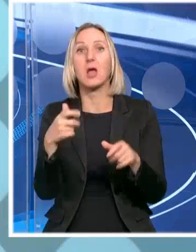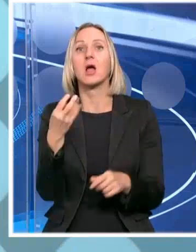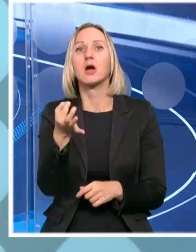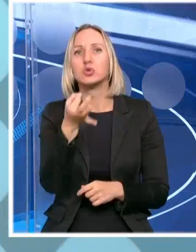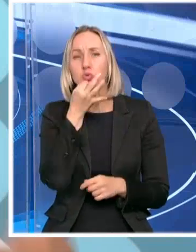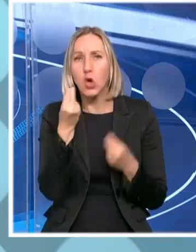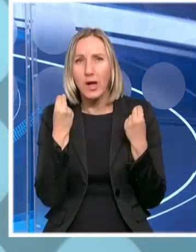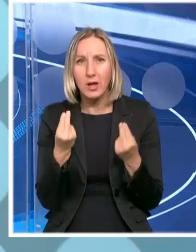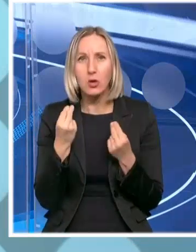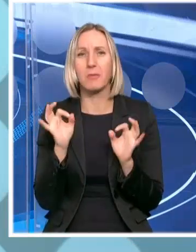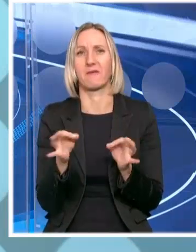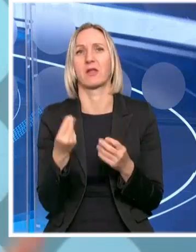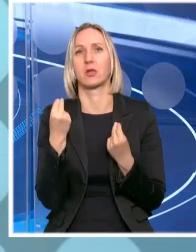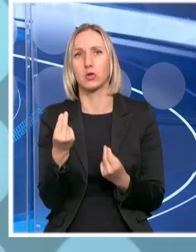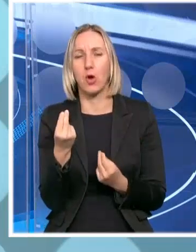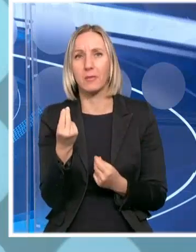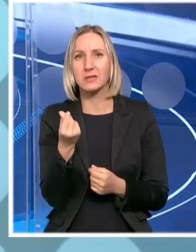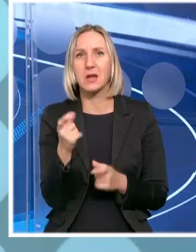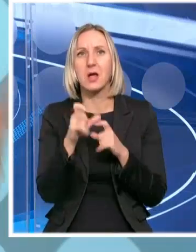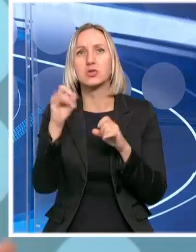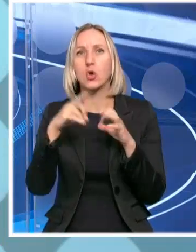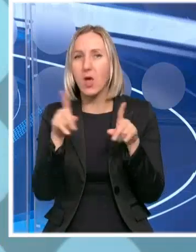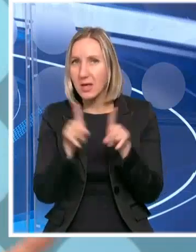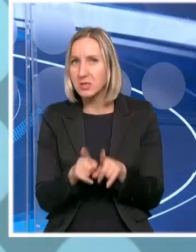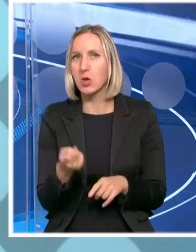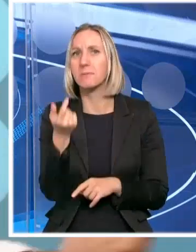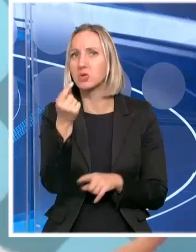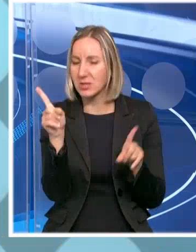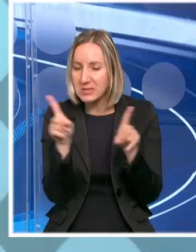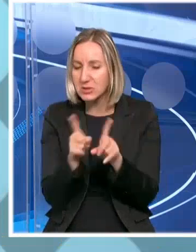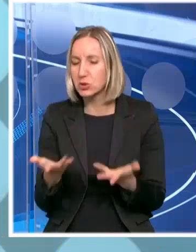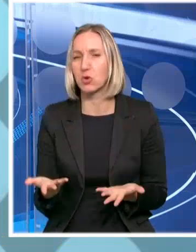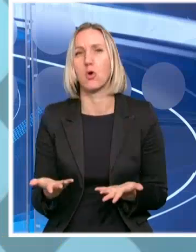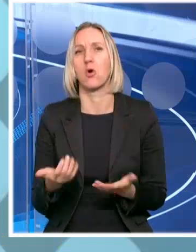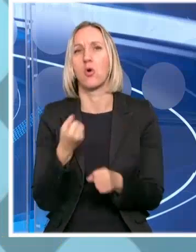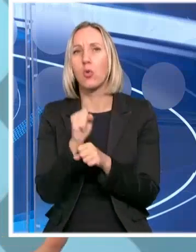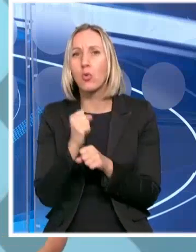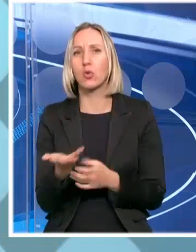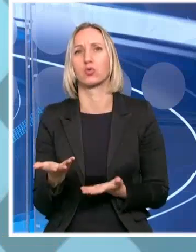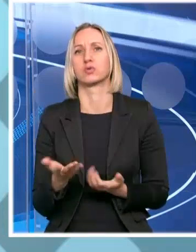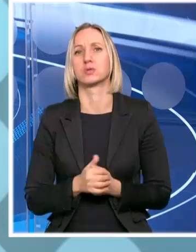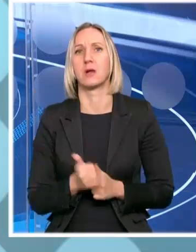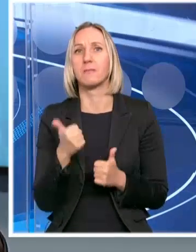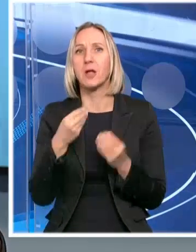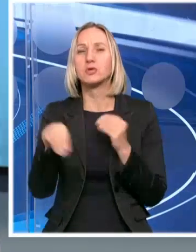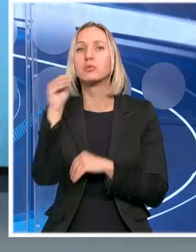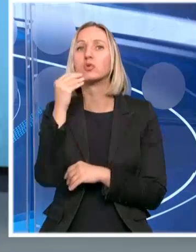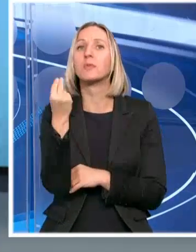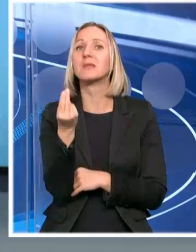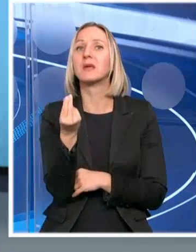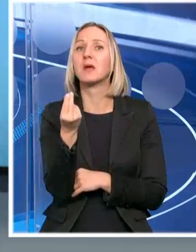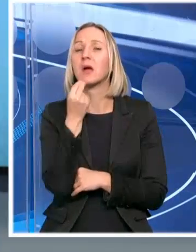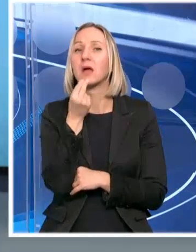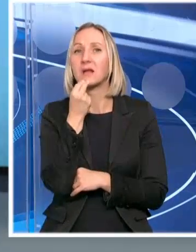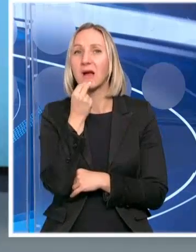dobar kvalitet. Cena dobra. Soja isto tako. Pšenica, da ne pričamo tome, već sam rekao, kukuruza. Hoće li poskupiti hrana? Treći mesec za redom